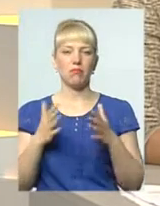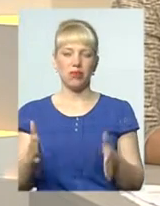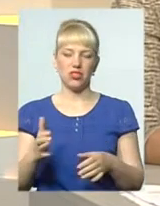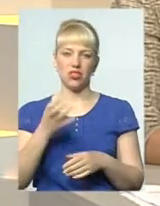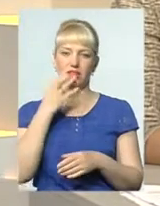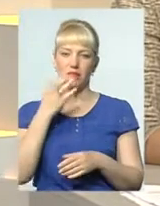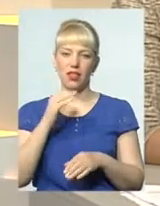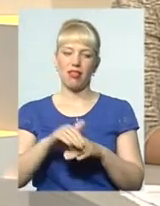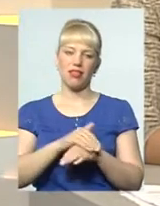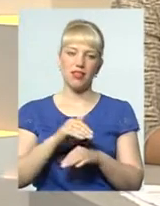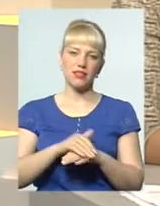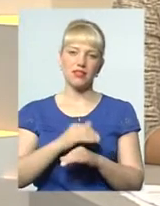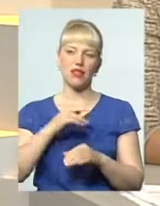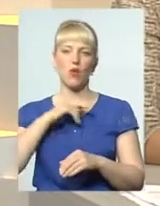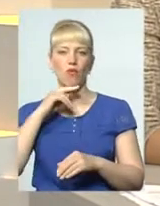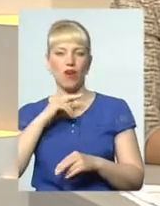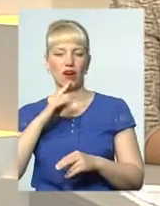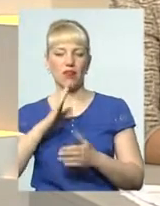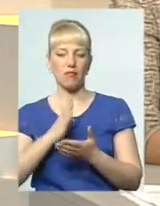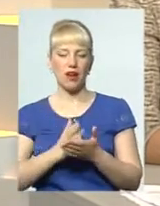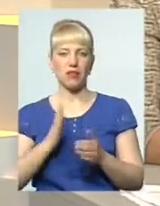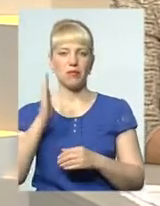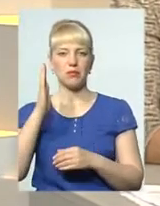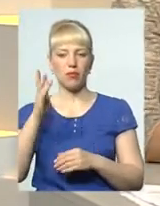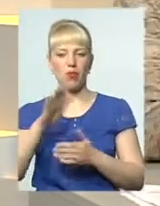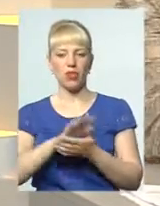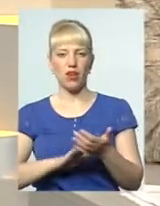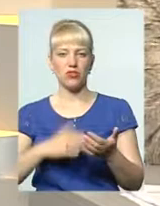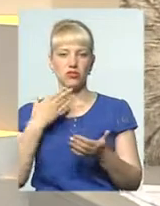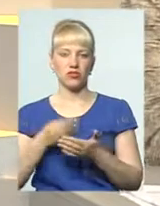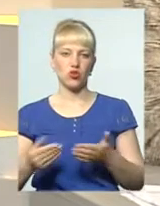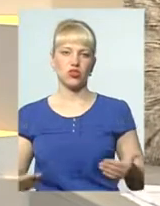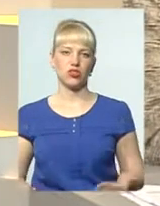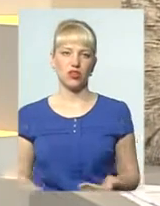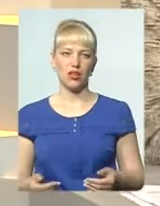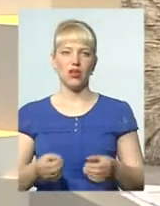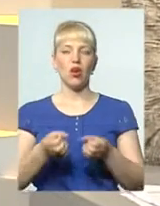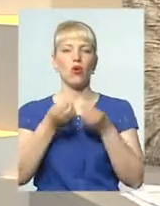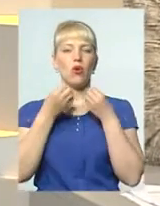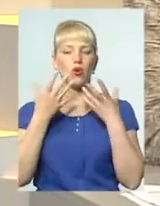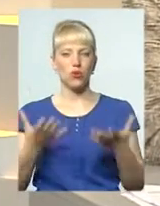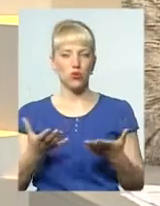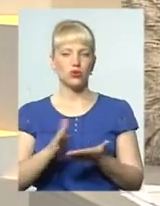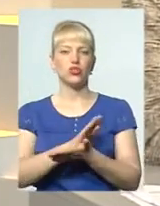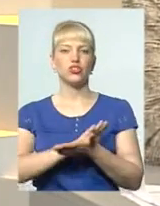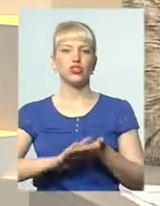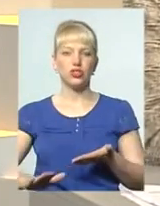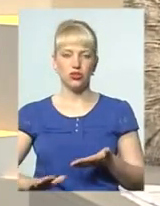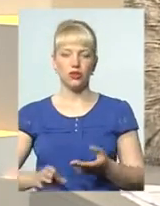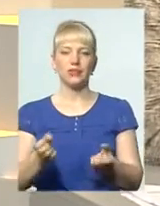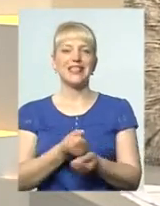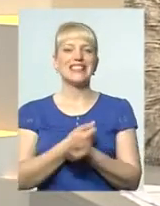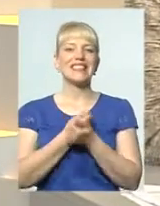ласки, уваги і мали перспективу подальшого свого життя, хорошу, чисту, світлу,